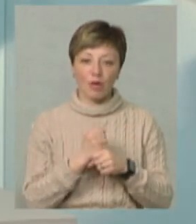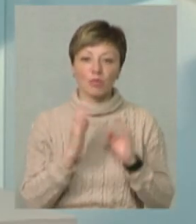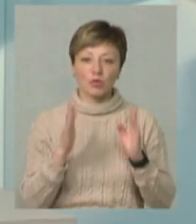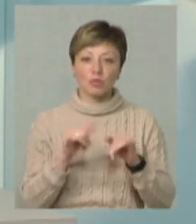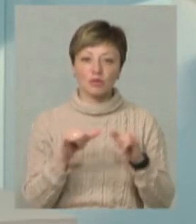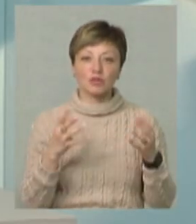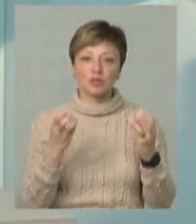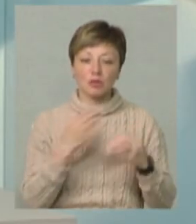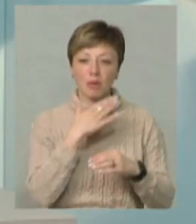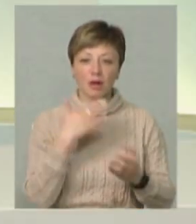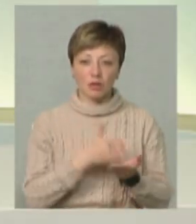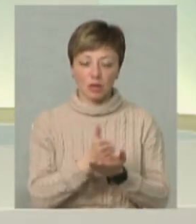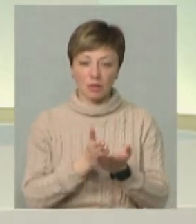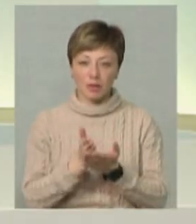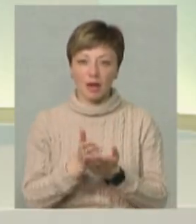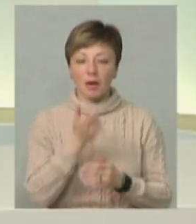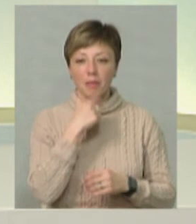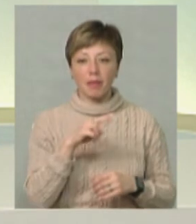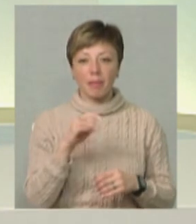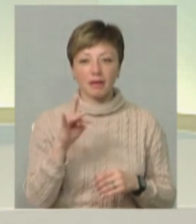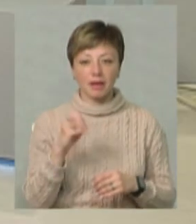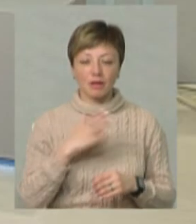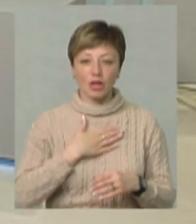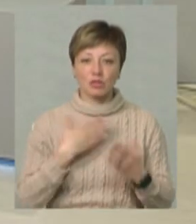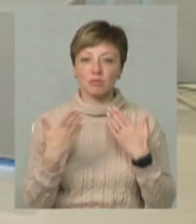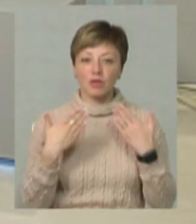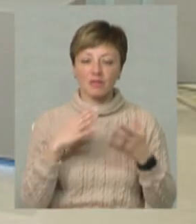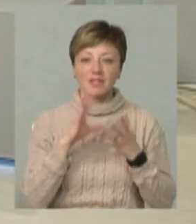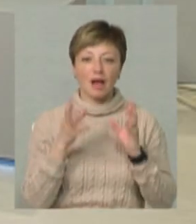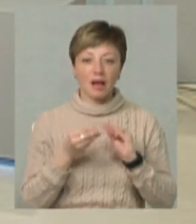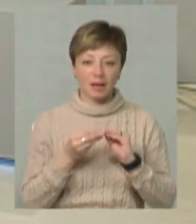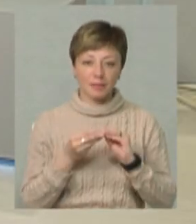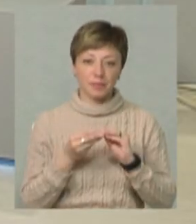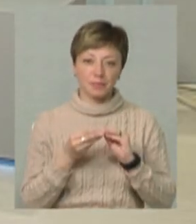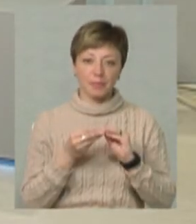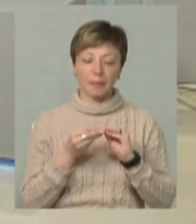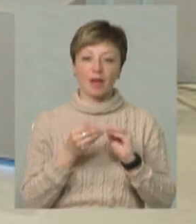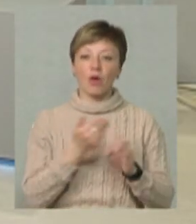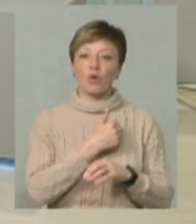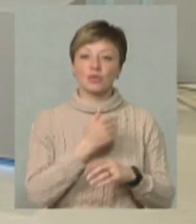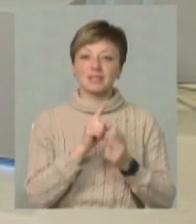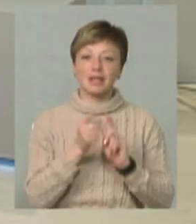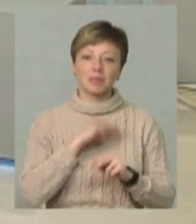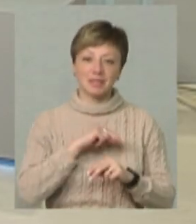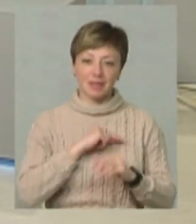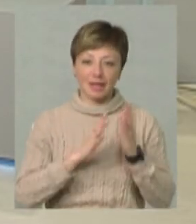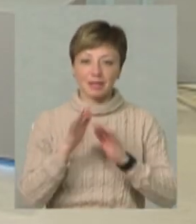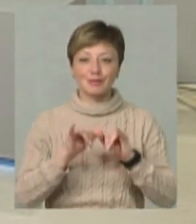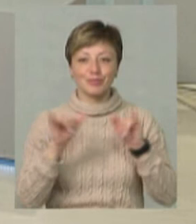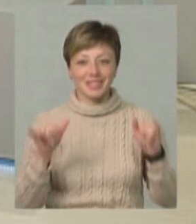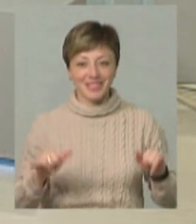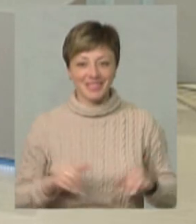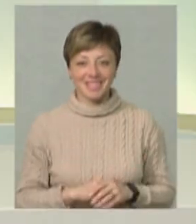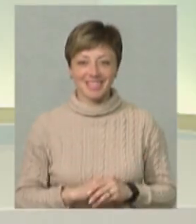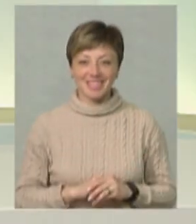будемо розвивати ще багато напрямків. Пане Петре, я думаю, після нашого з вами спілкування взагалі охочих стати лісівниками точно збільшиться.